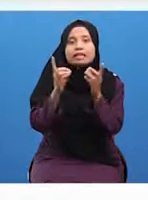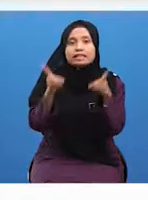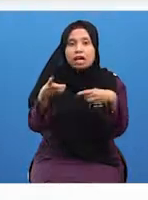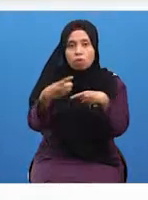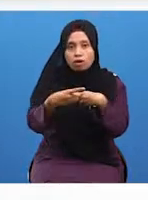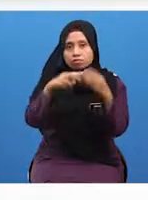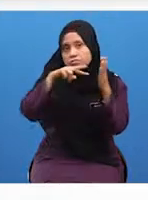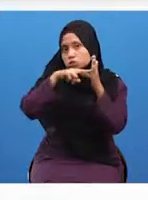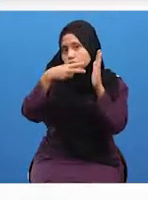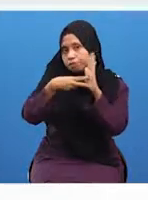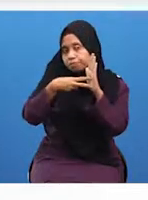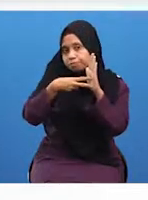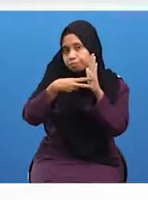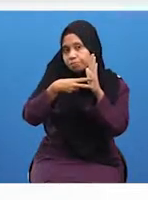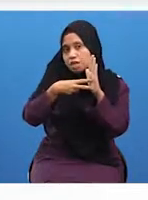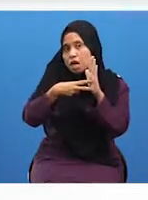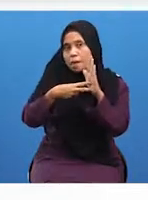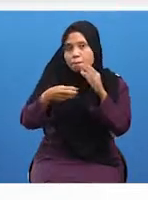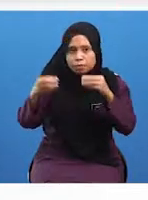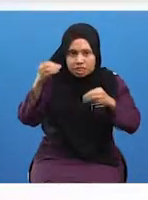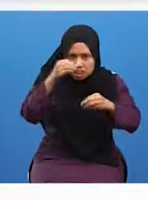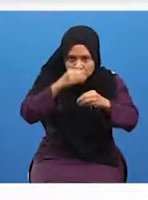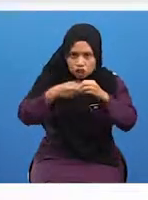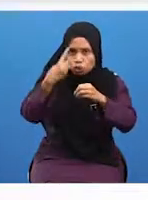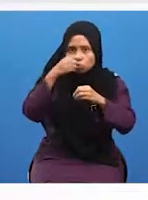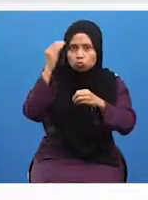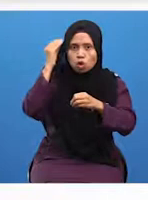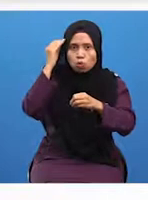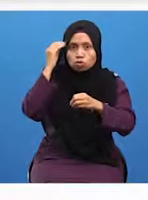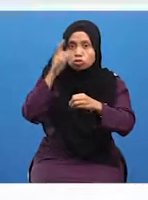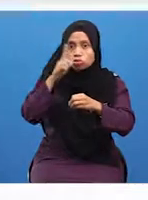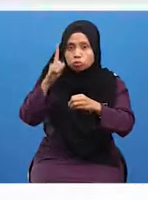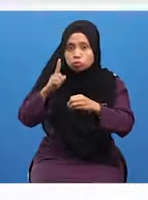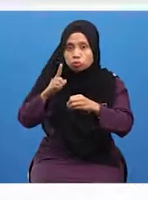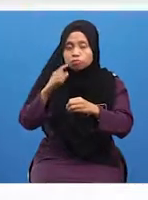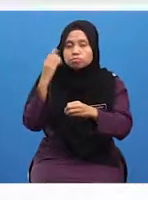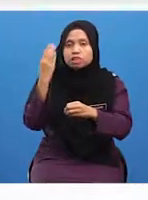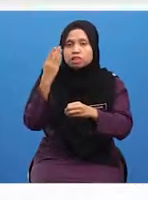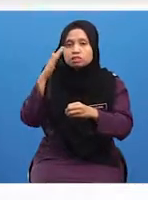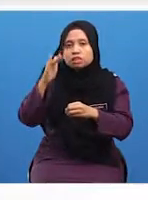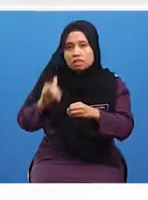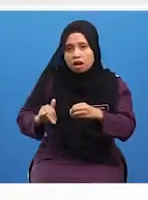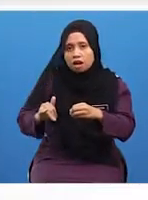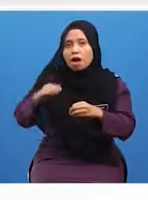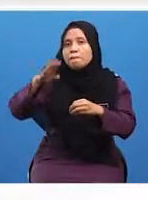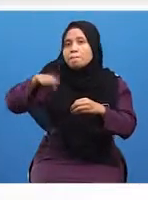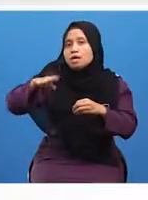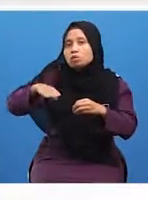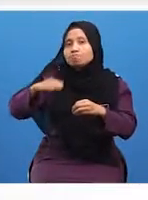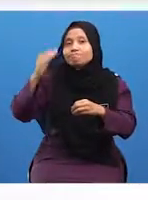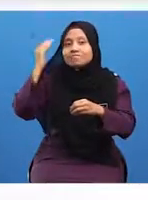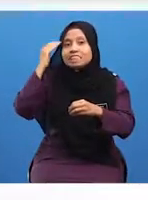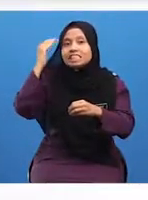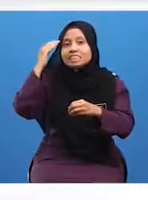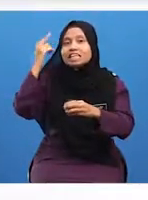bermaksud menyelidik untuk mengetahui sesuatu Biasanya yang belum